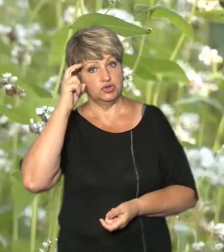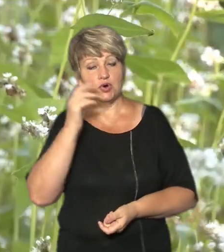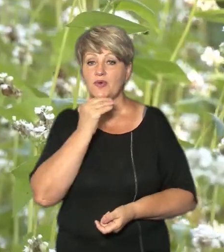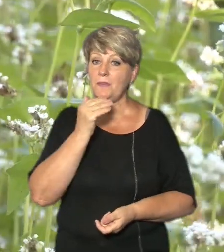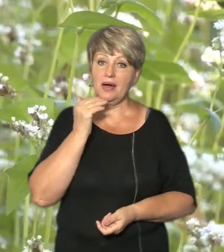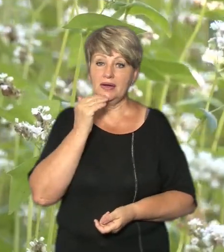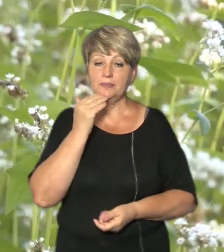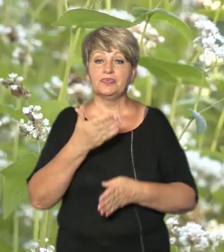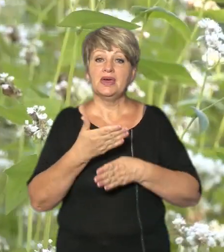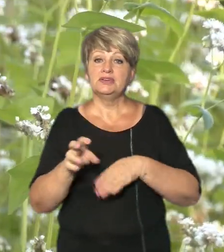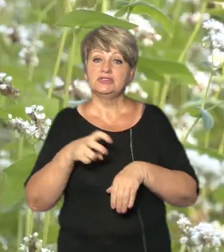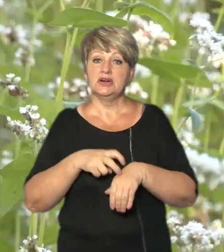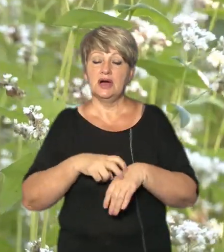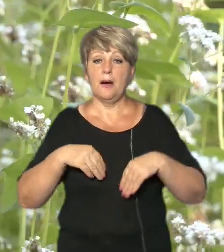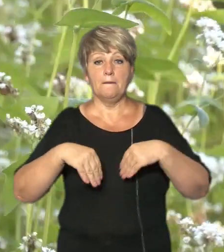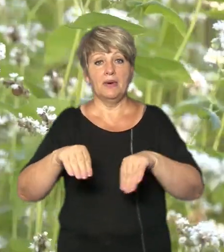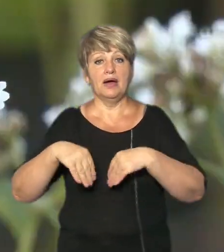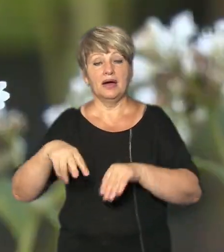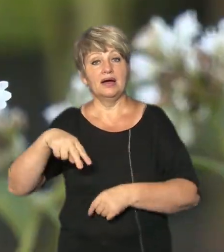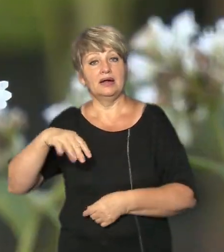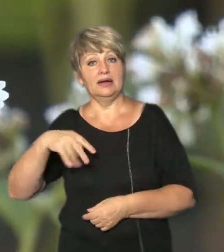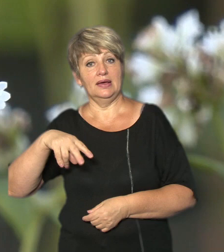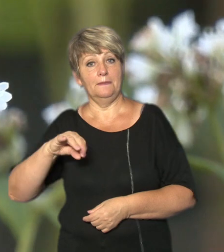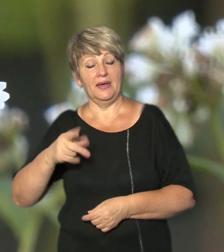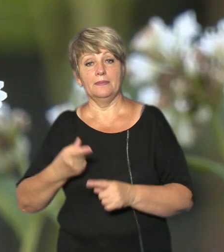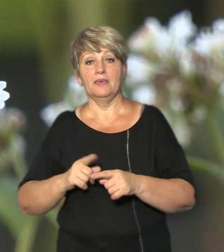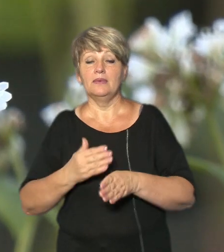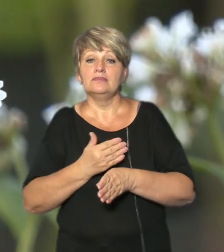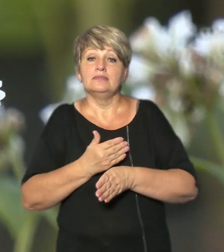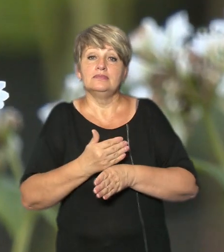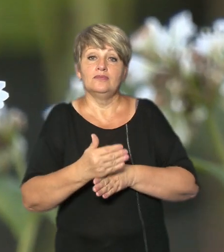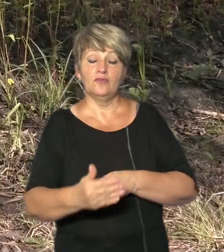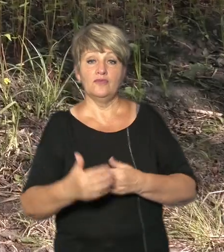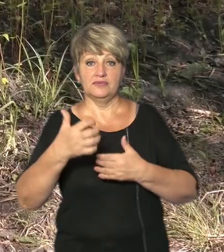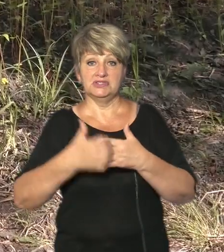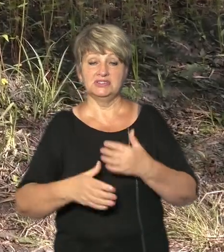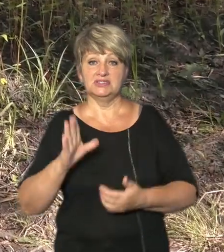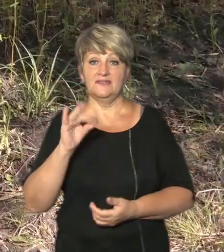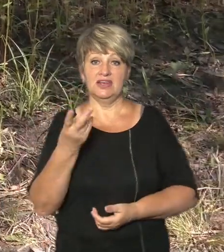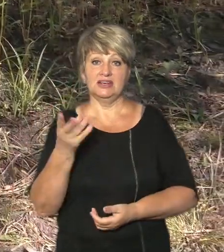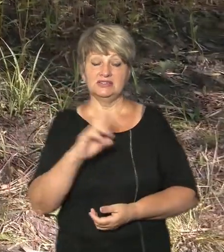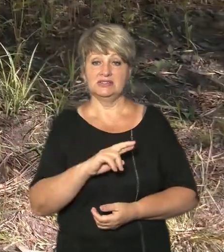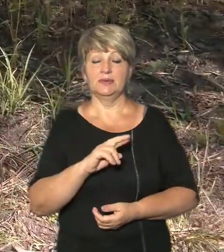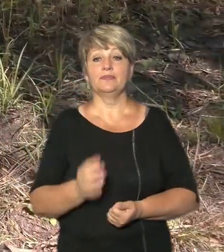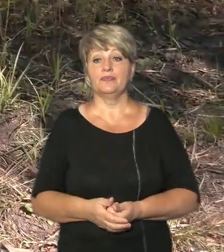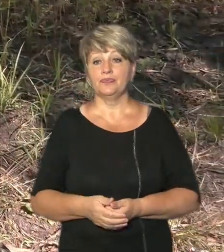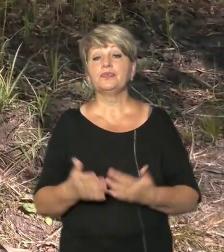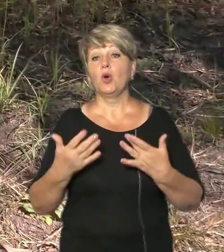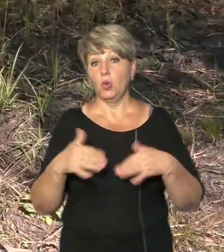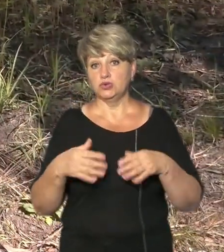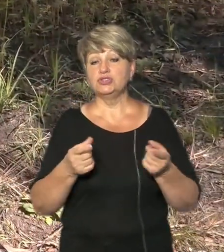Частину гречки посадили в липні, тому збирати її почнуть із середини вересня Зав'язь вже в принципі є,